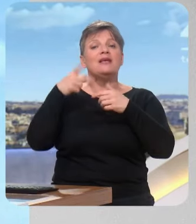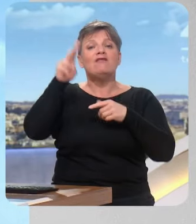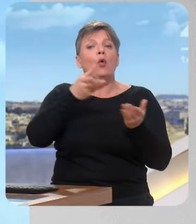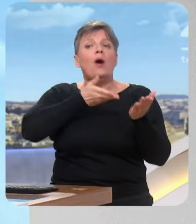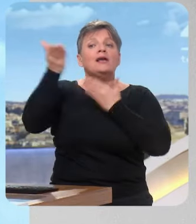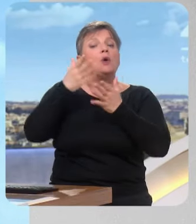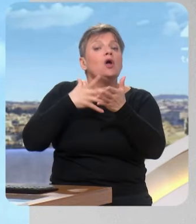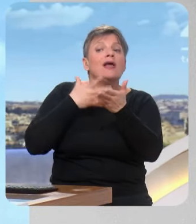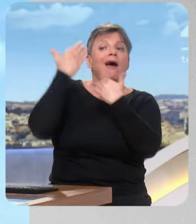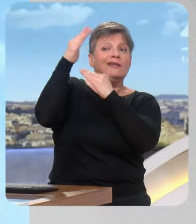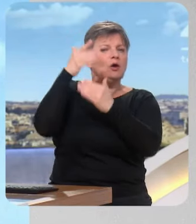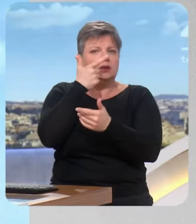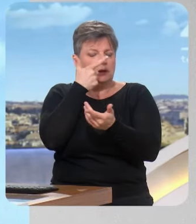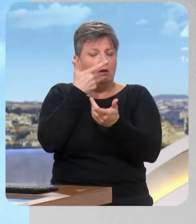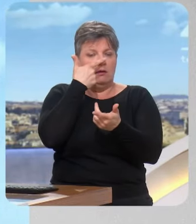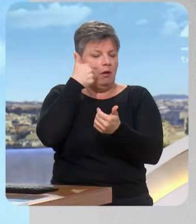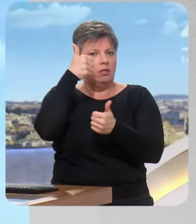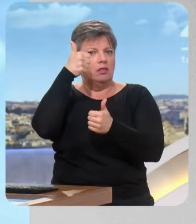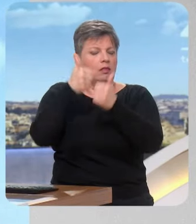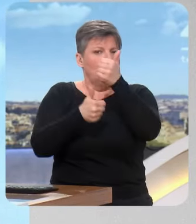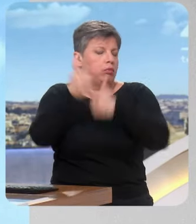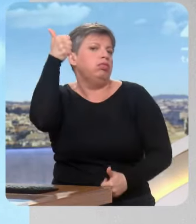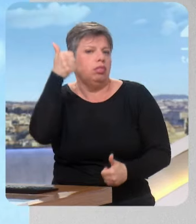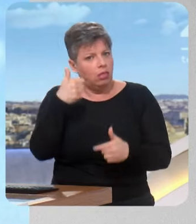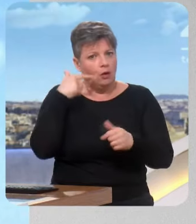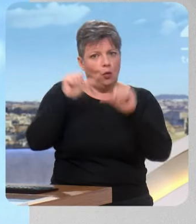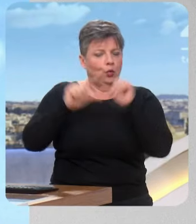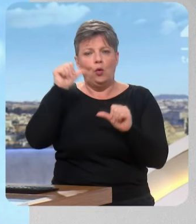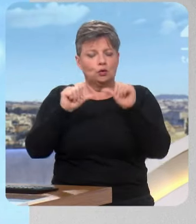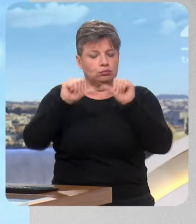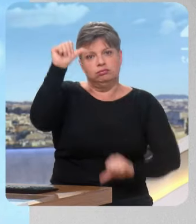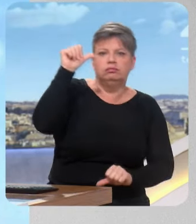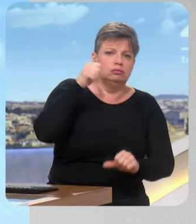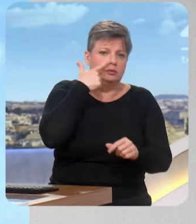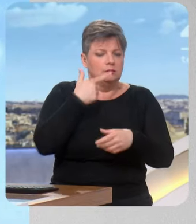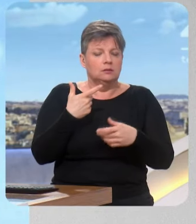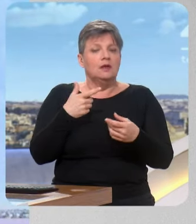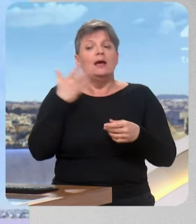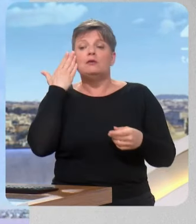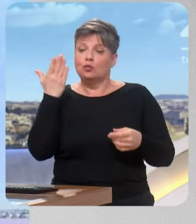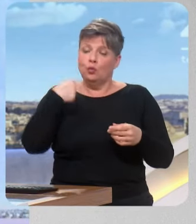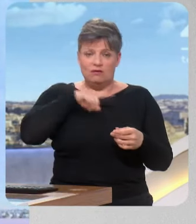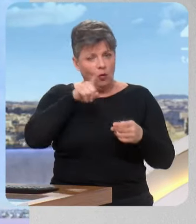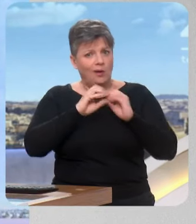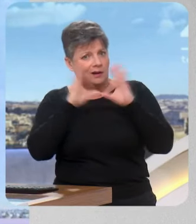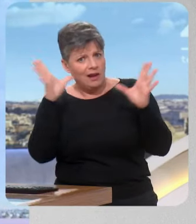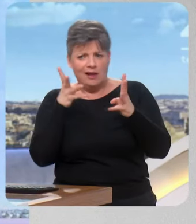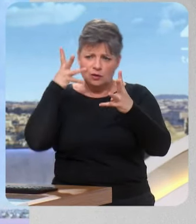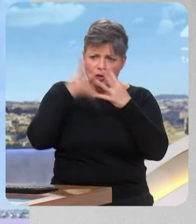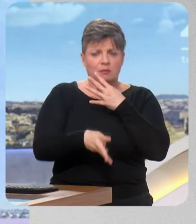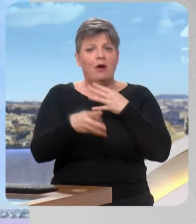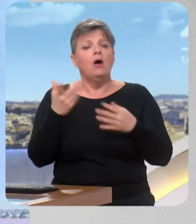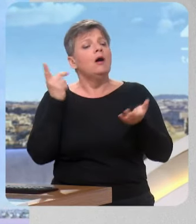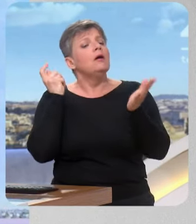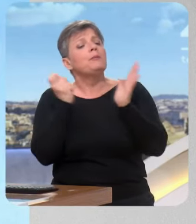Et ça va nous pénaliser. Nous, ce à quoi on croit, c'est d'obliger la transparence. C'est-à-dire que quand Intermarché achète le yaourt, on ne sait toujours